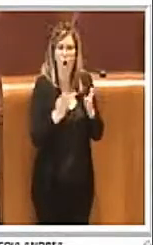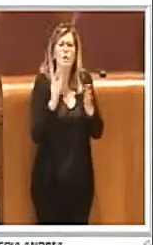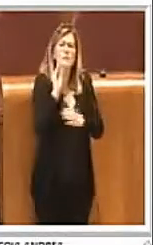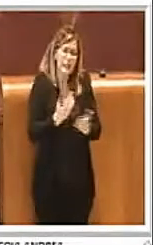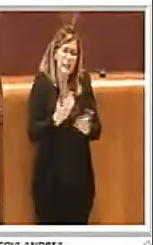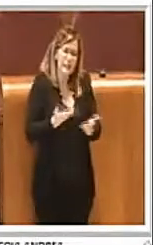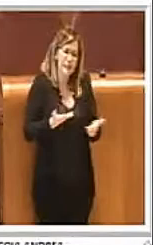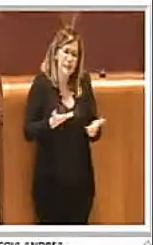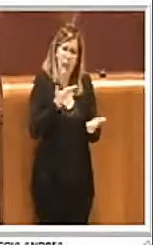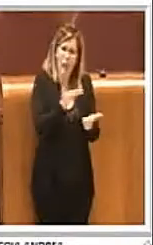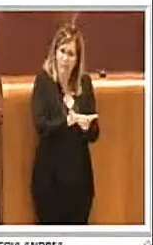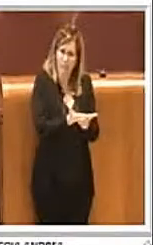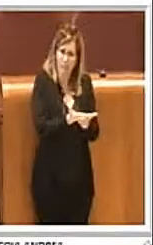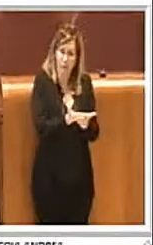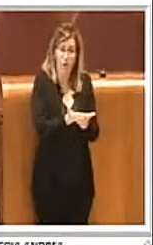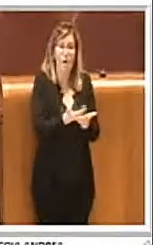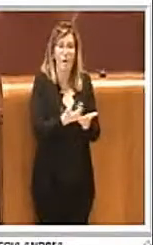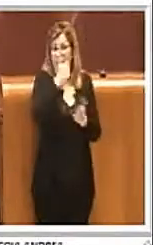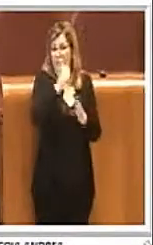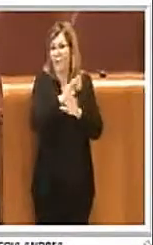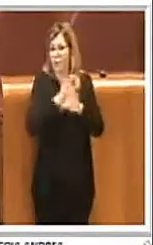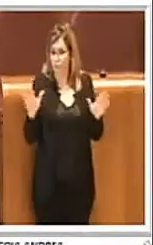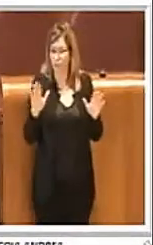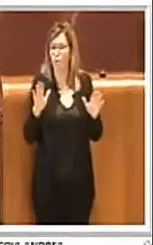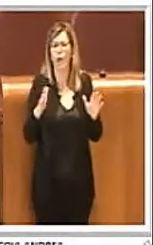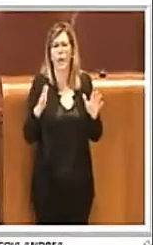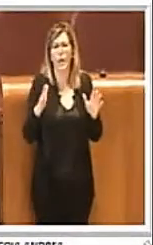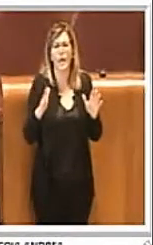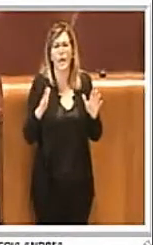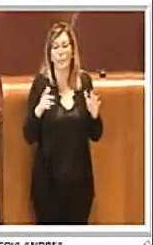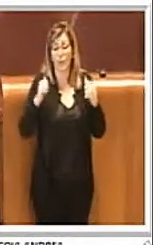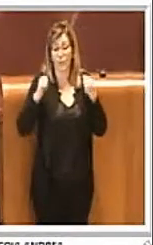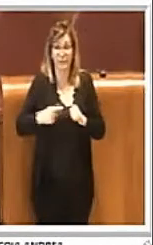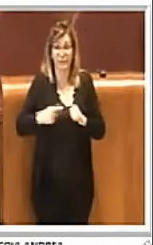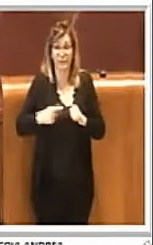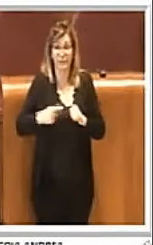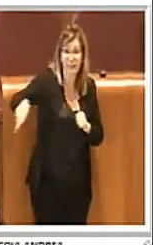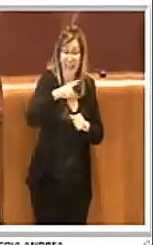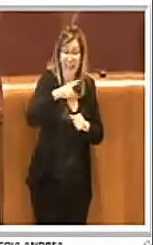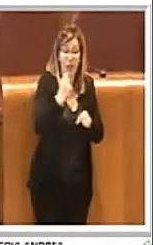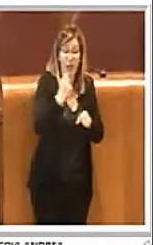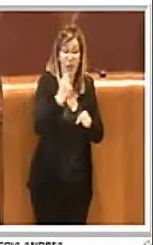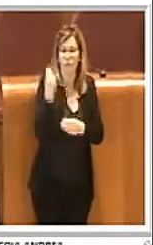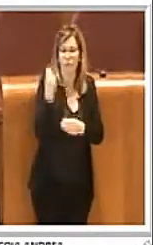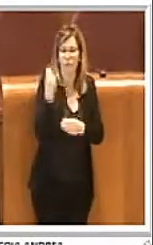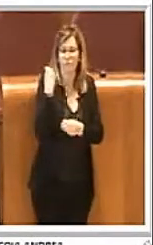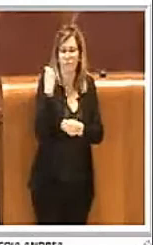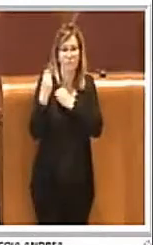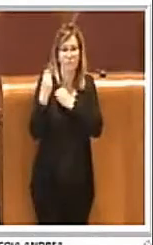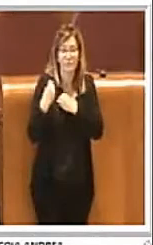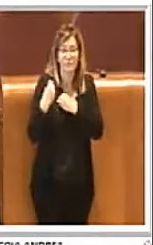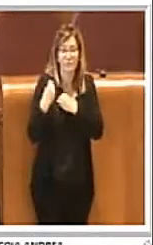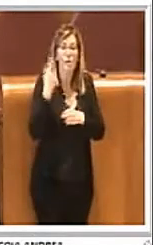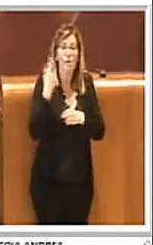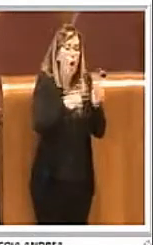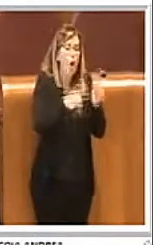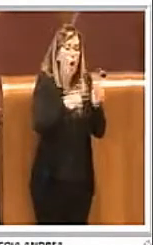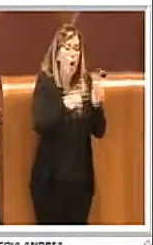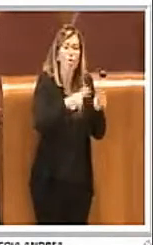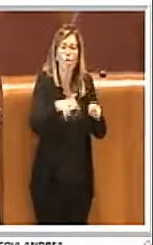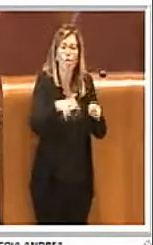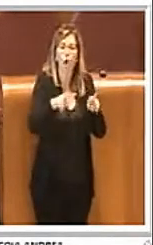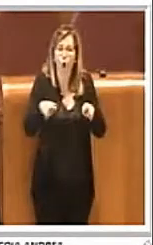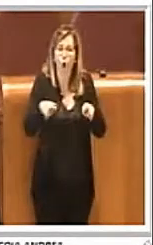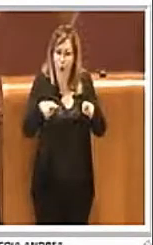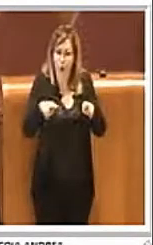innanzitutto, e questo l'hanno chiesto a gran voce cittadini e operatori, che la posizione delle tag di controllo dove